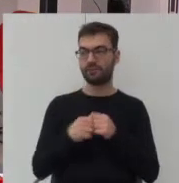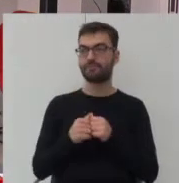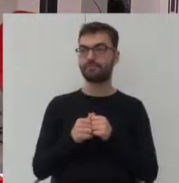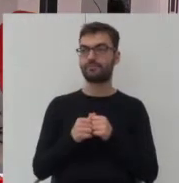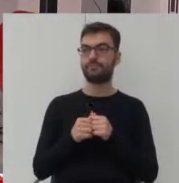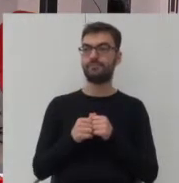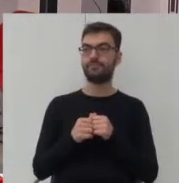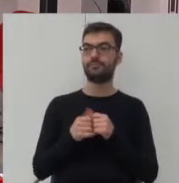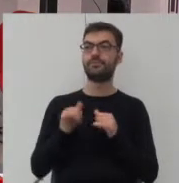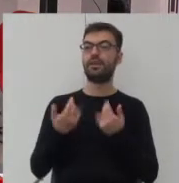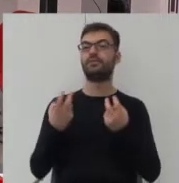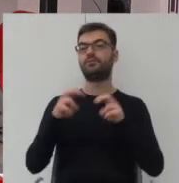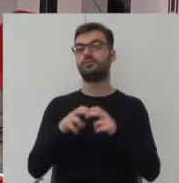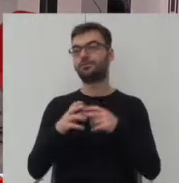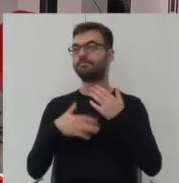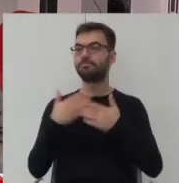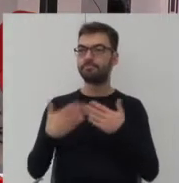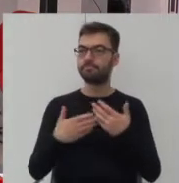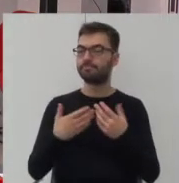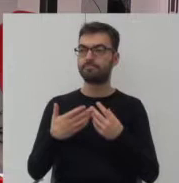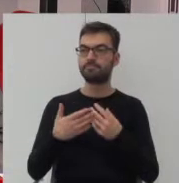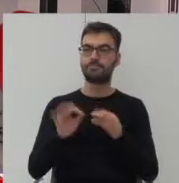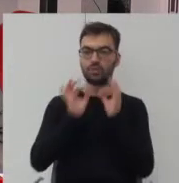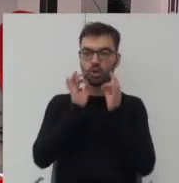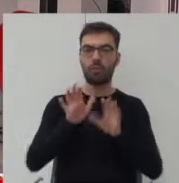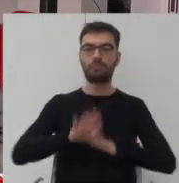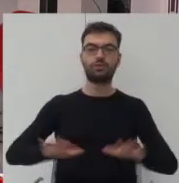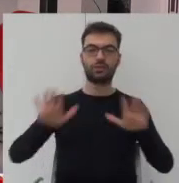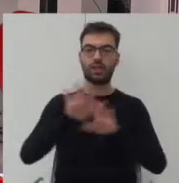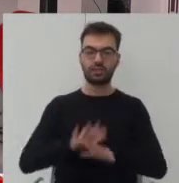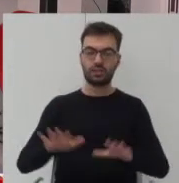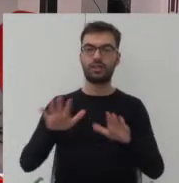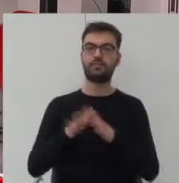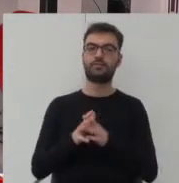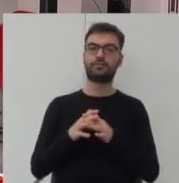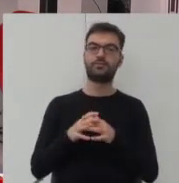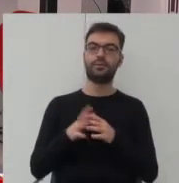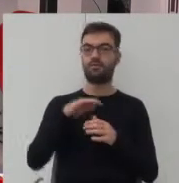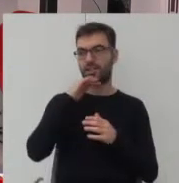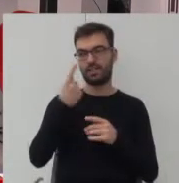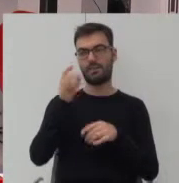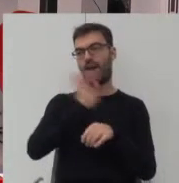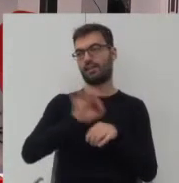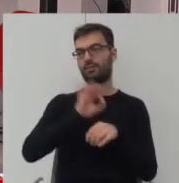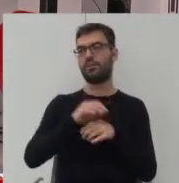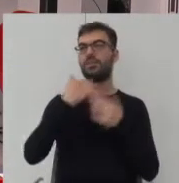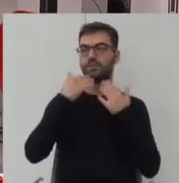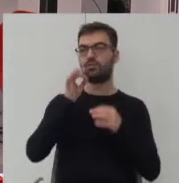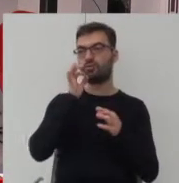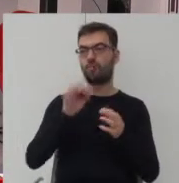i tworzyć jakby dobrą przestrzeń samą architekturą, bo przez dobre planowanie.